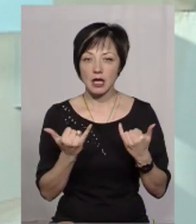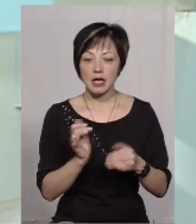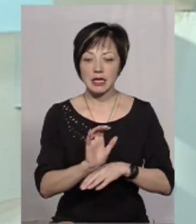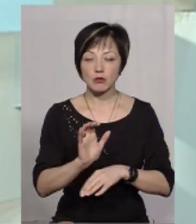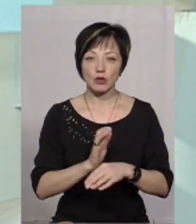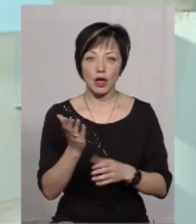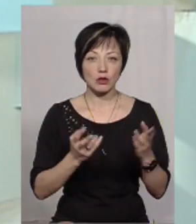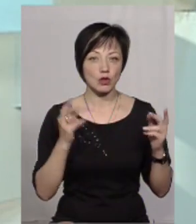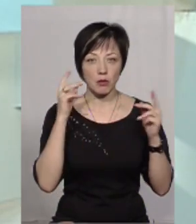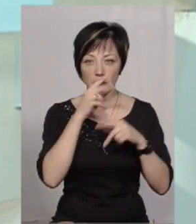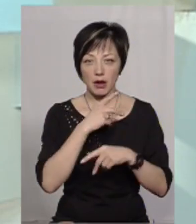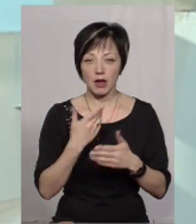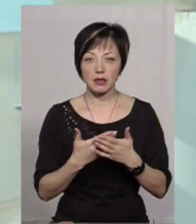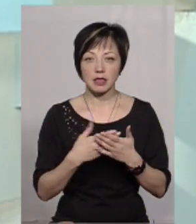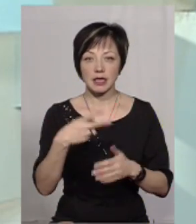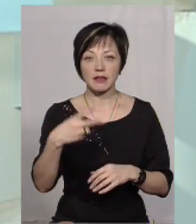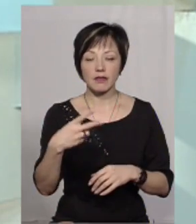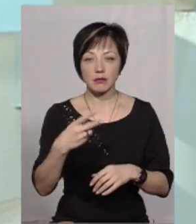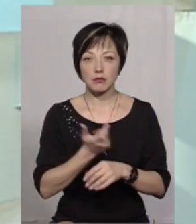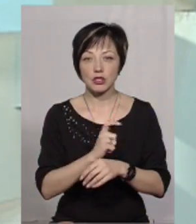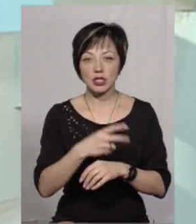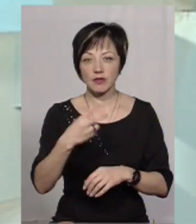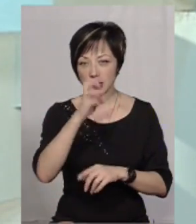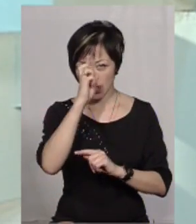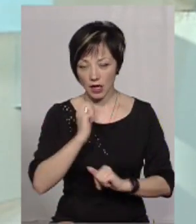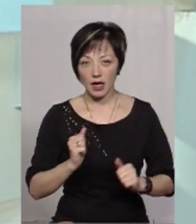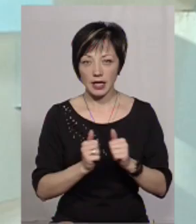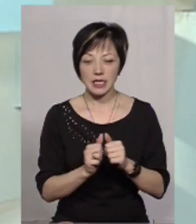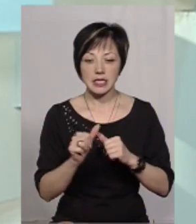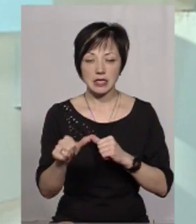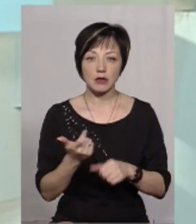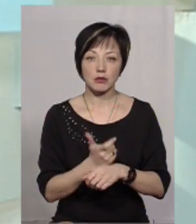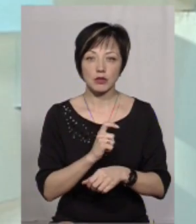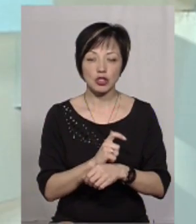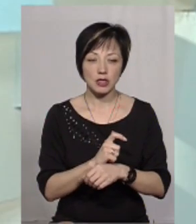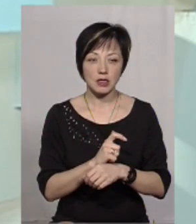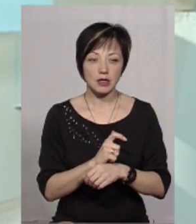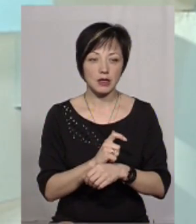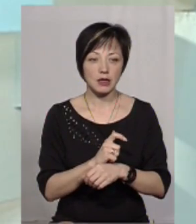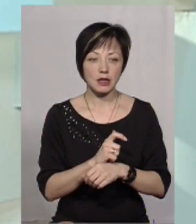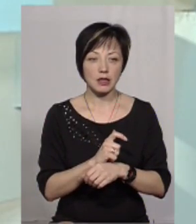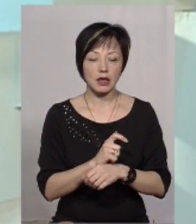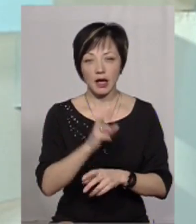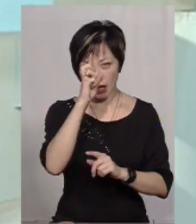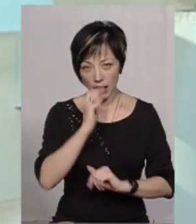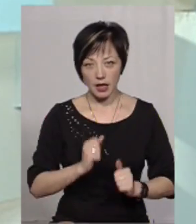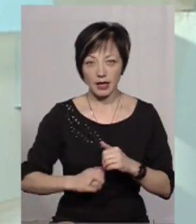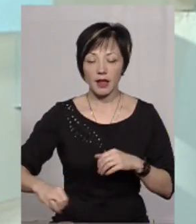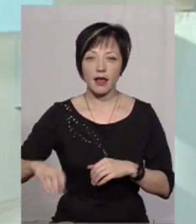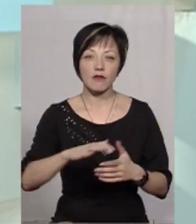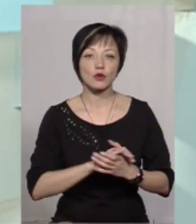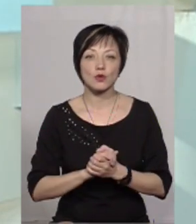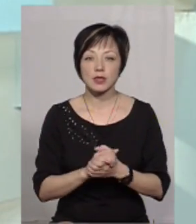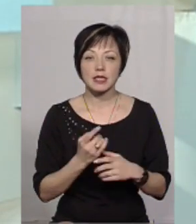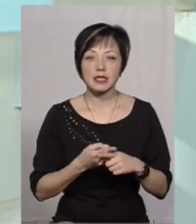експортують, якщо не помиляюся, більше 20 країн, з них більша левова частина – це країни Європейського